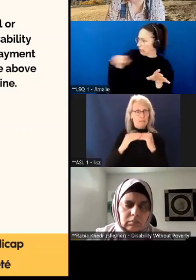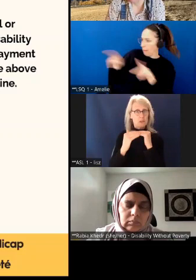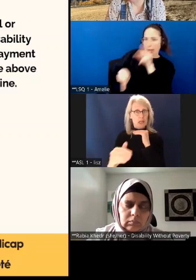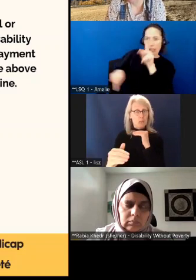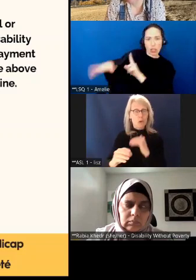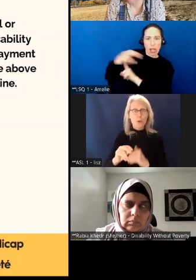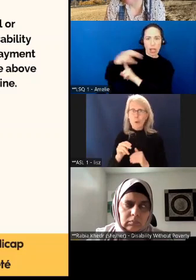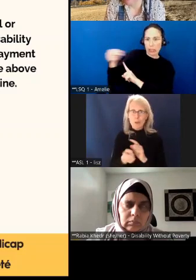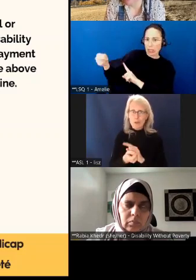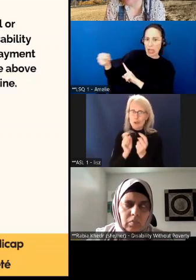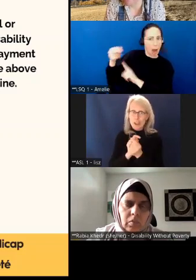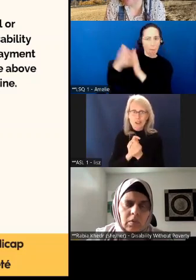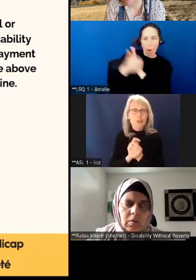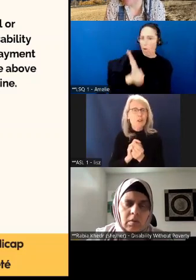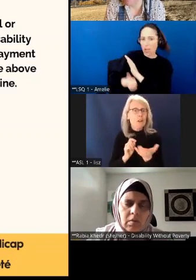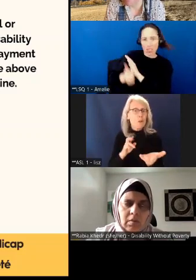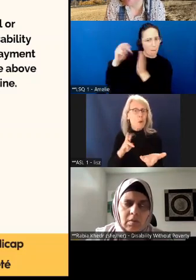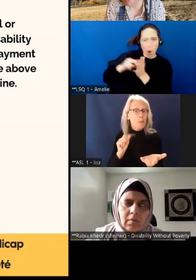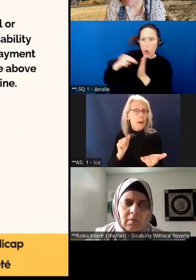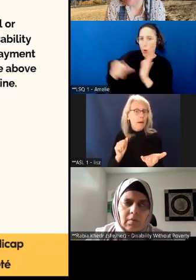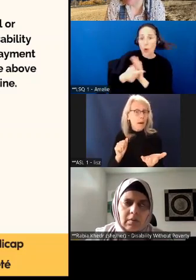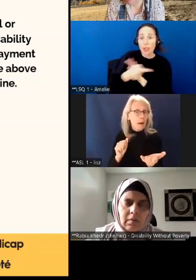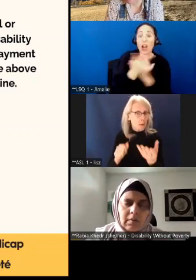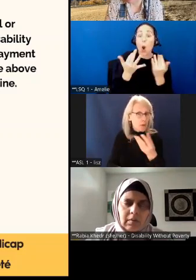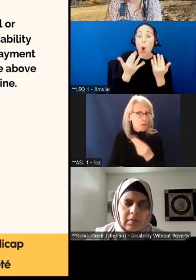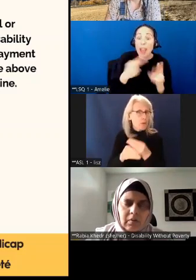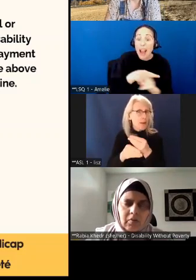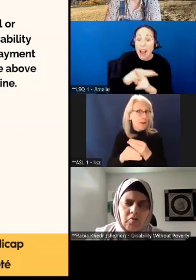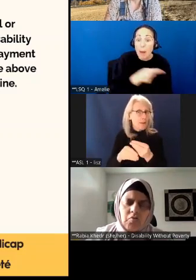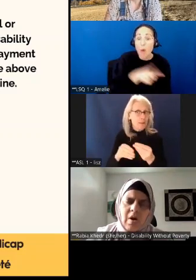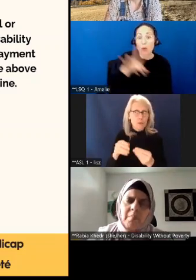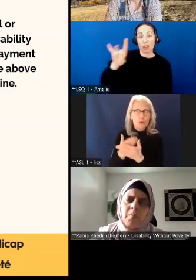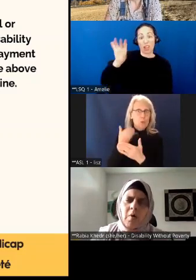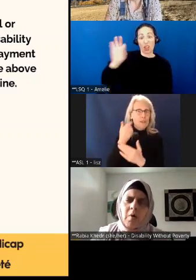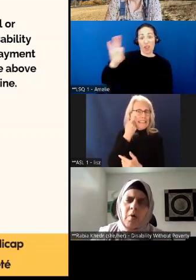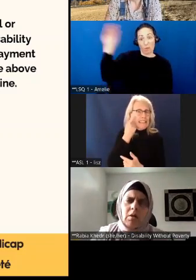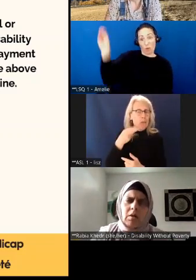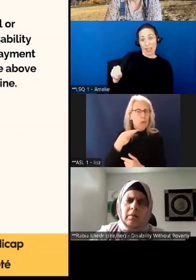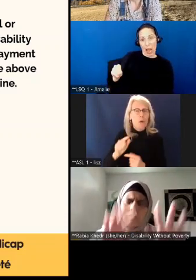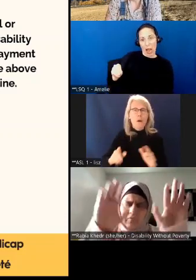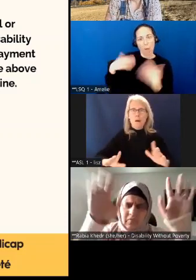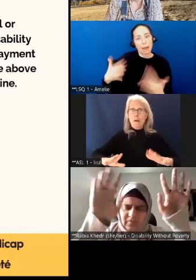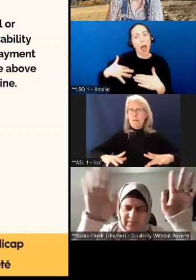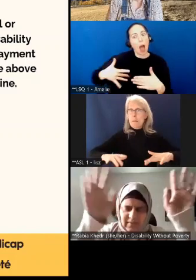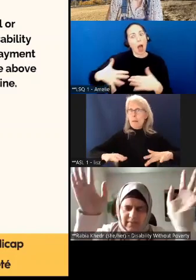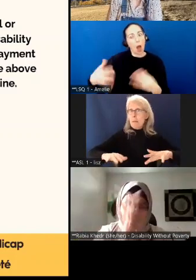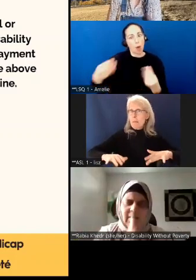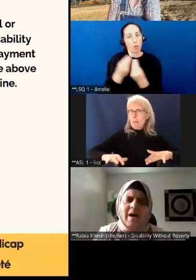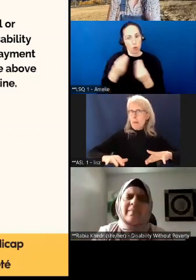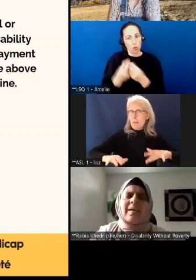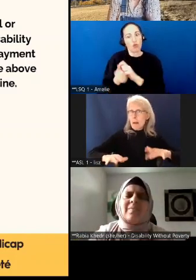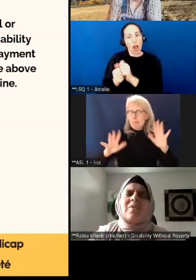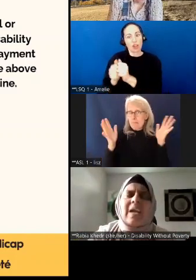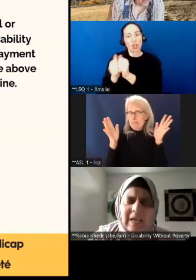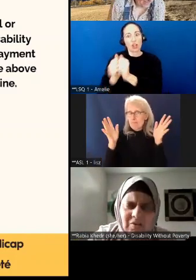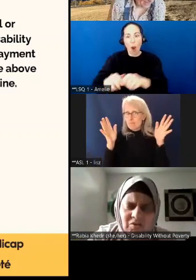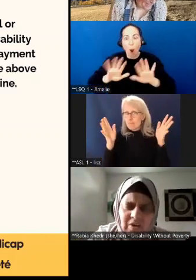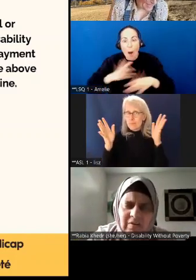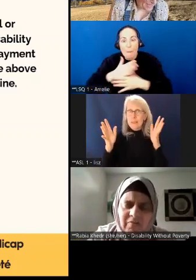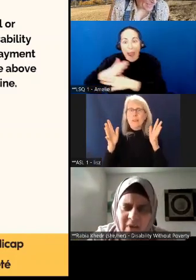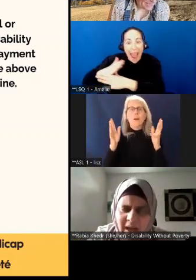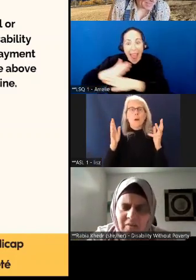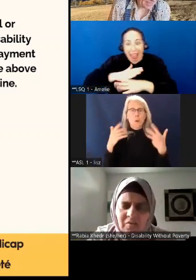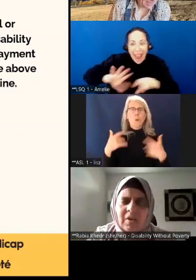dans la pauvreté. Alors, laissez-moi vous dire que maintenant, ça a beaucoup changé. Alors, un roulement de tambour,